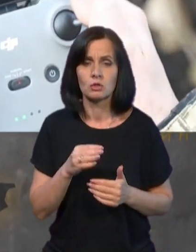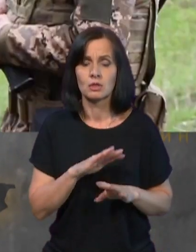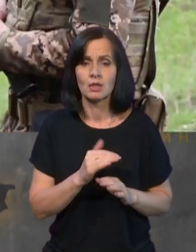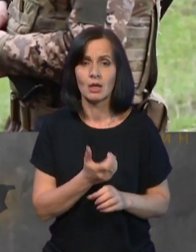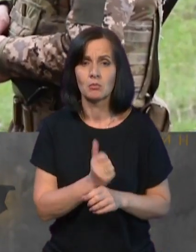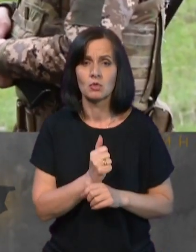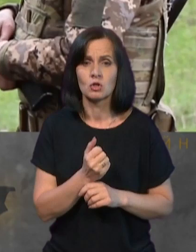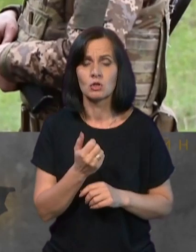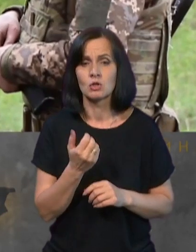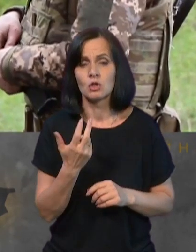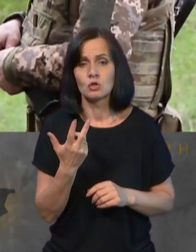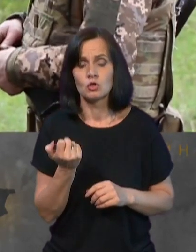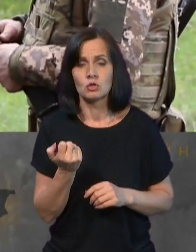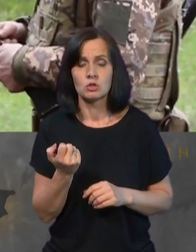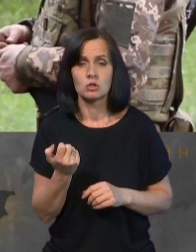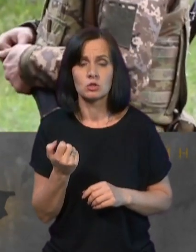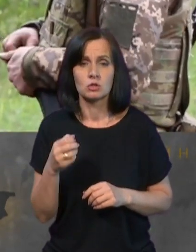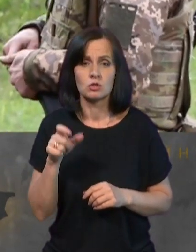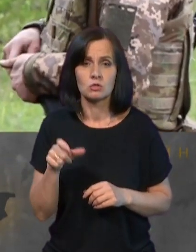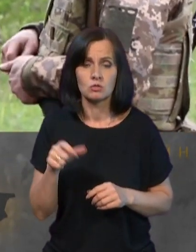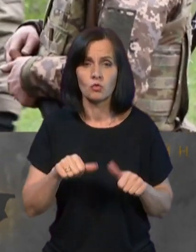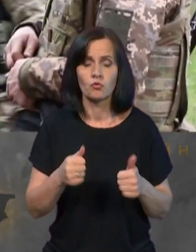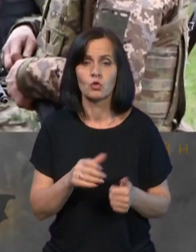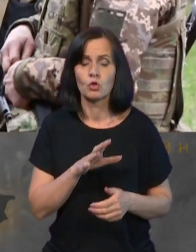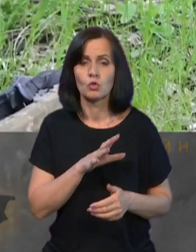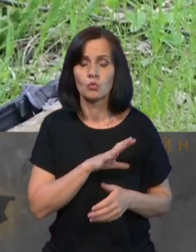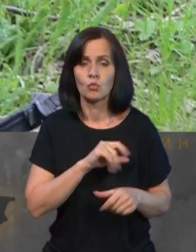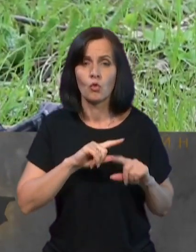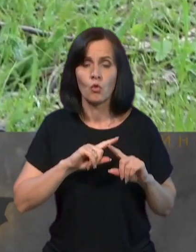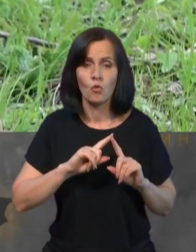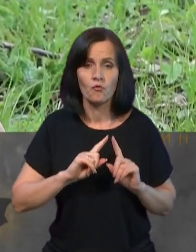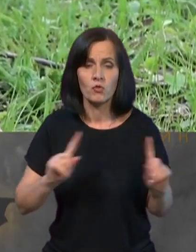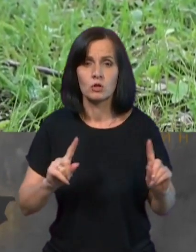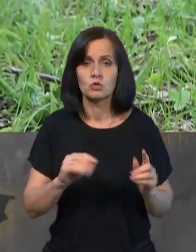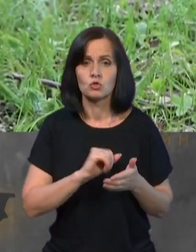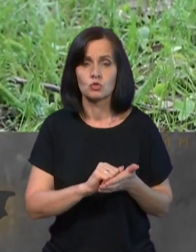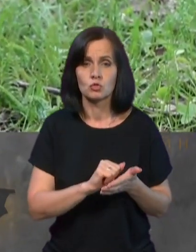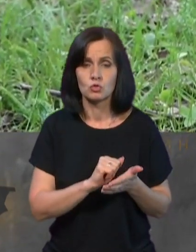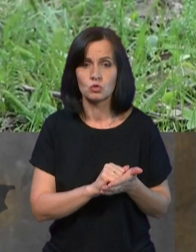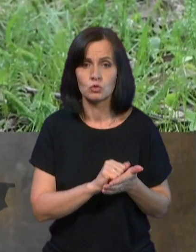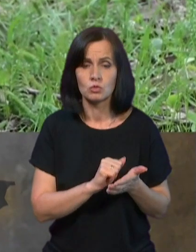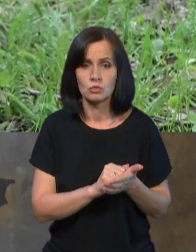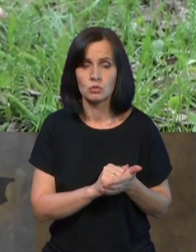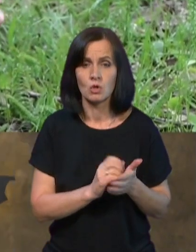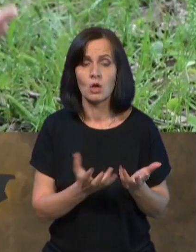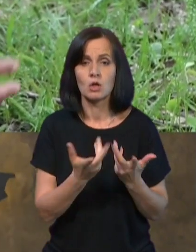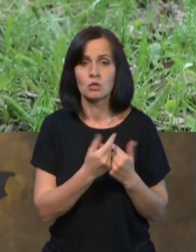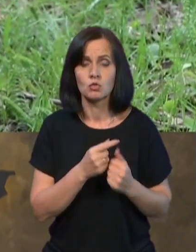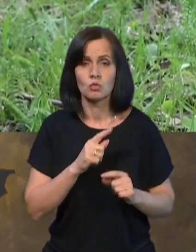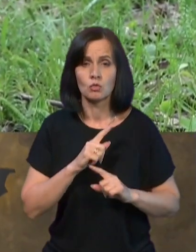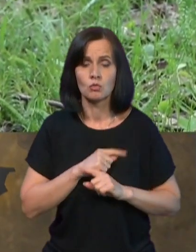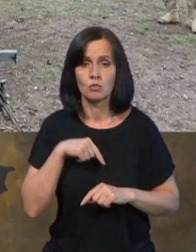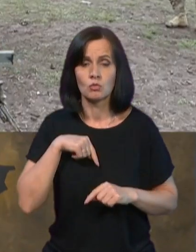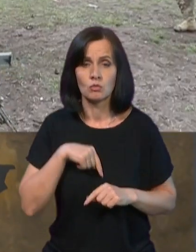осіб. Тобто формування відбувалося виключно на папері за рахунок мертвих душ. Що свідчить про корупційні